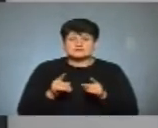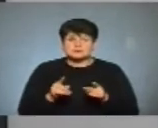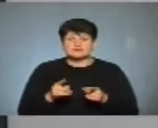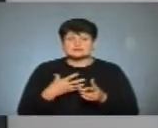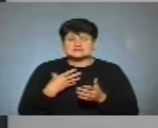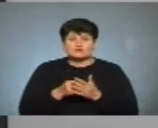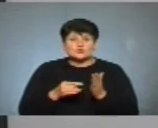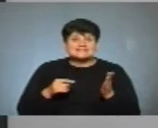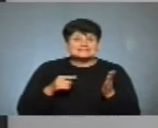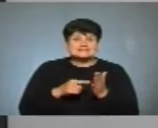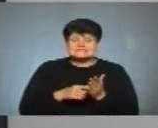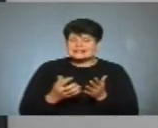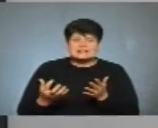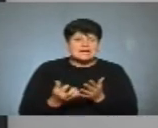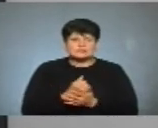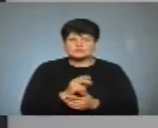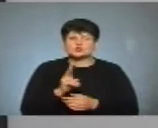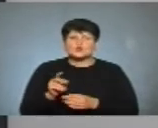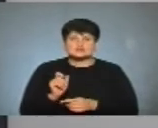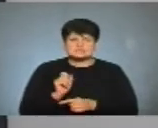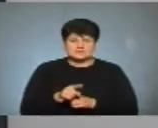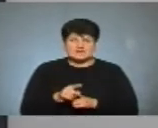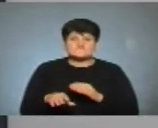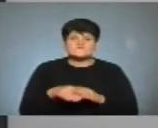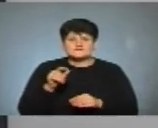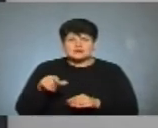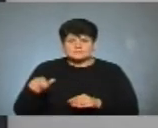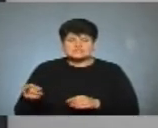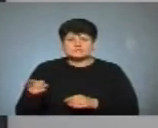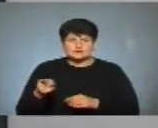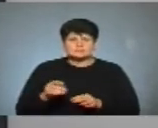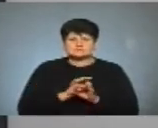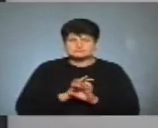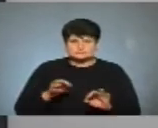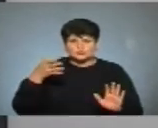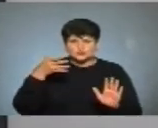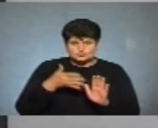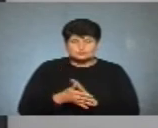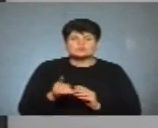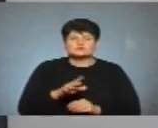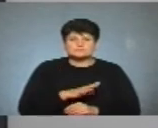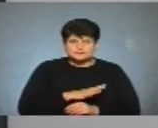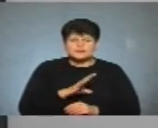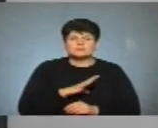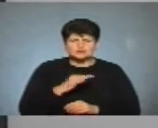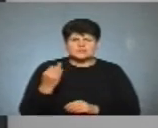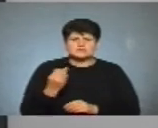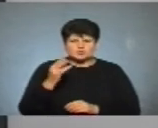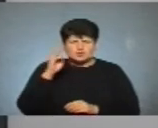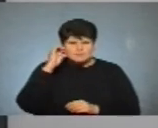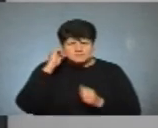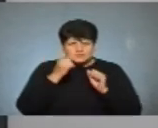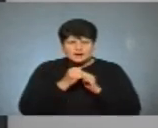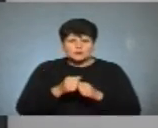цілі не досягли ті, хто замовляли ці річ. Виборці і тернополяни чудово розуміють, що відбулося. Там навіть була історія, хто добре пам'ятає,